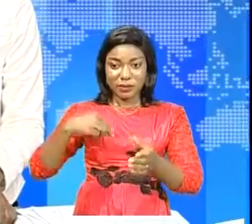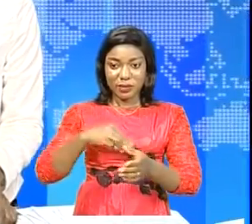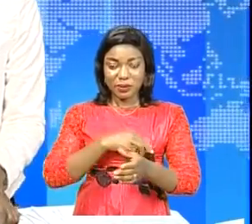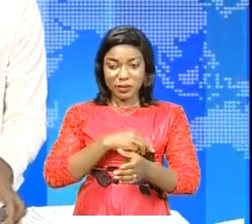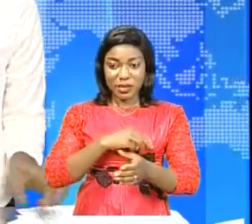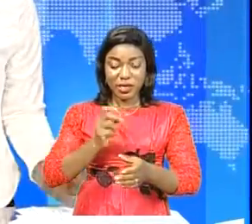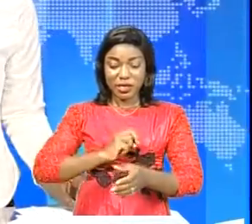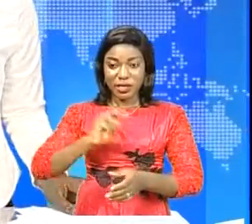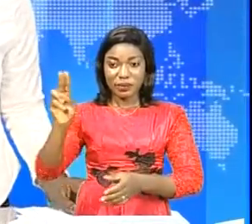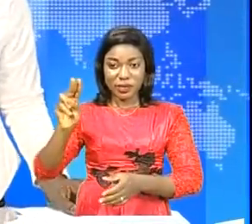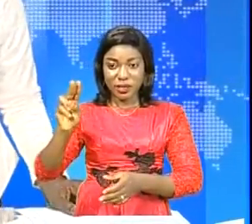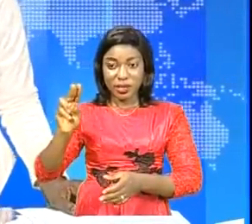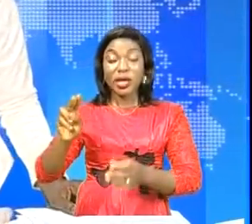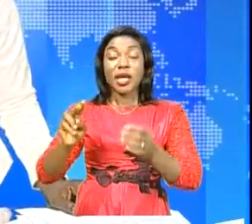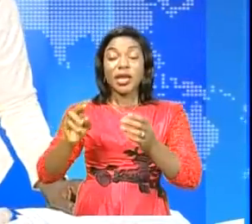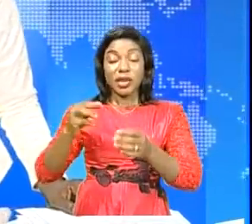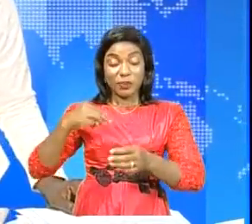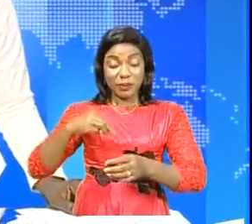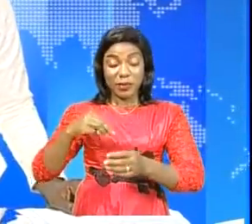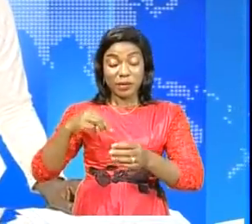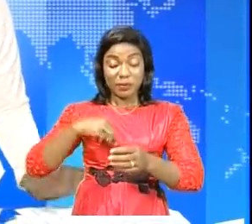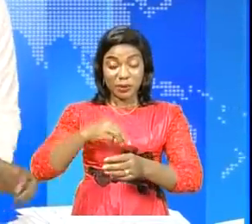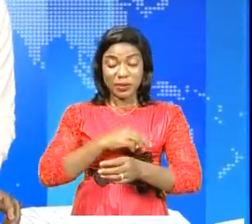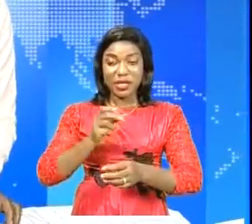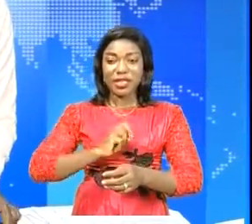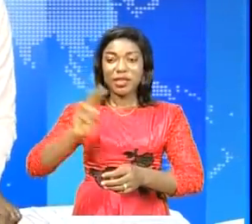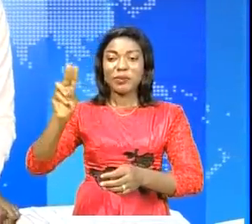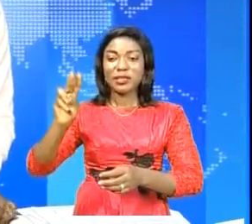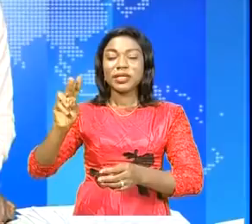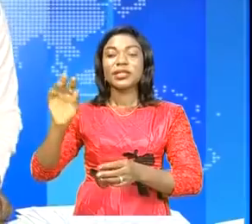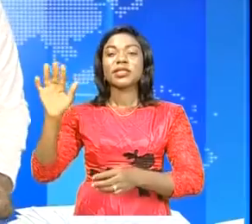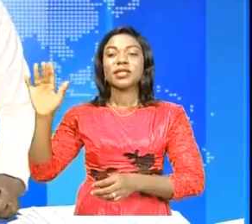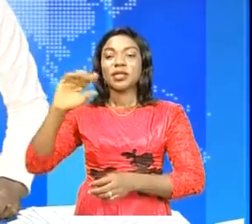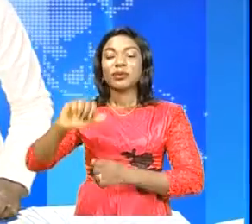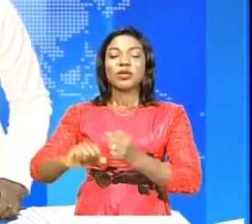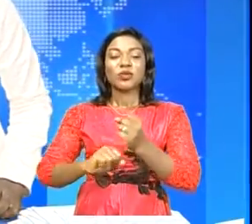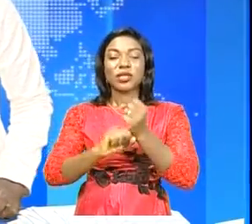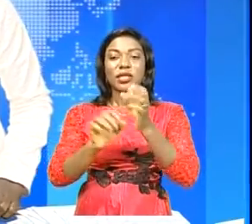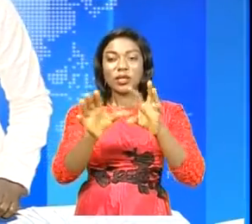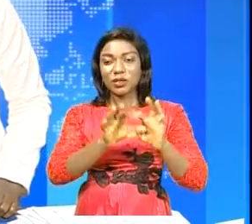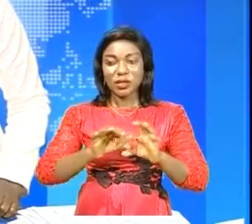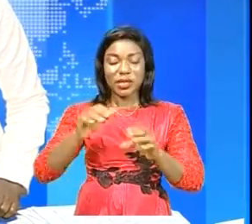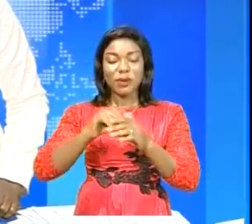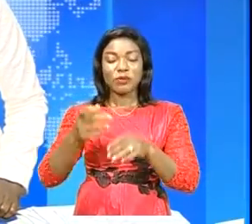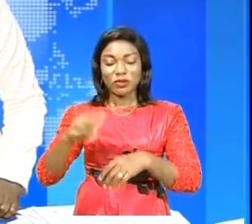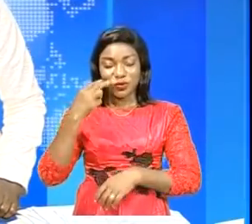notables de l'UDPS Kinshasa soutiennent ce choix et appellent à l'unité et la cohésion de la province